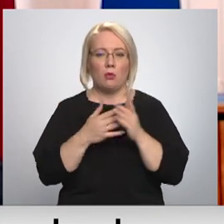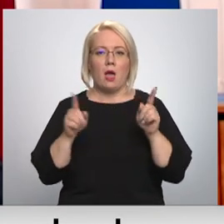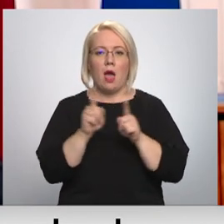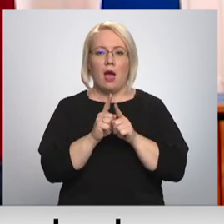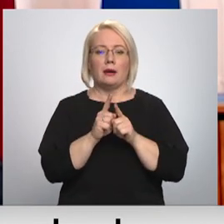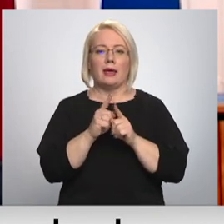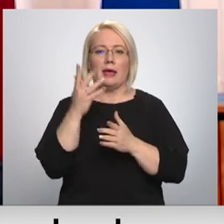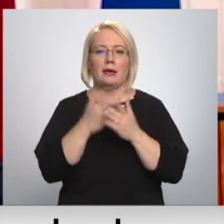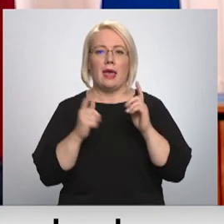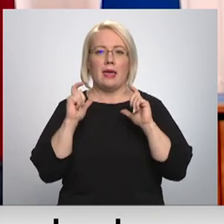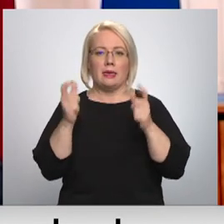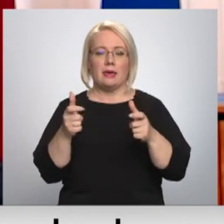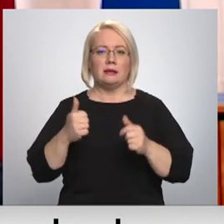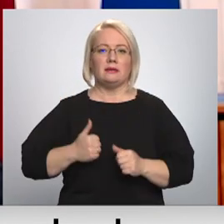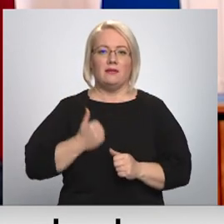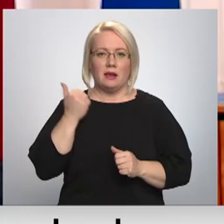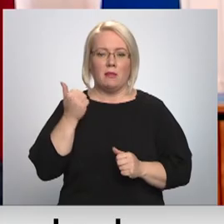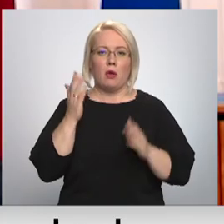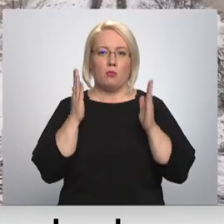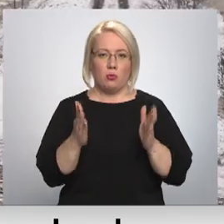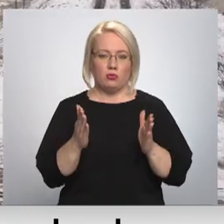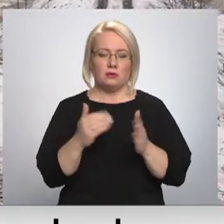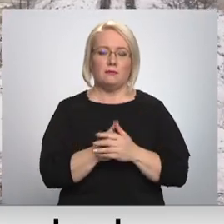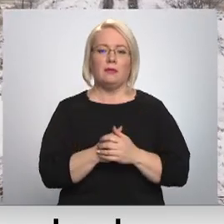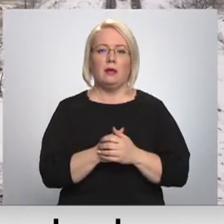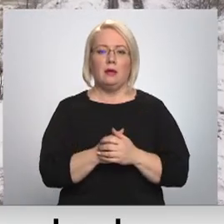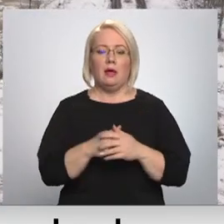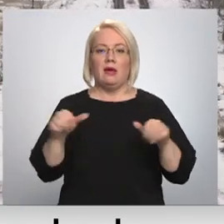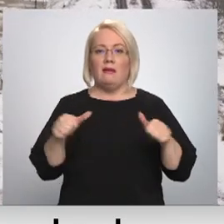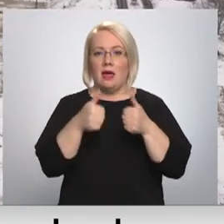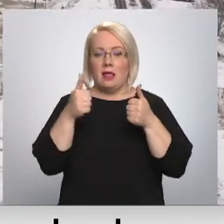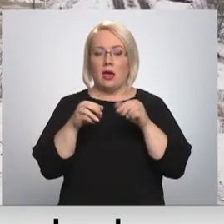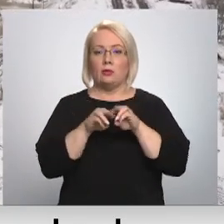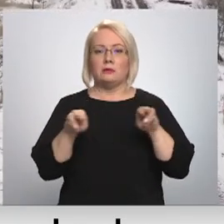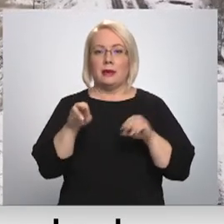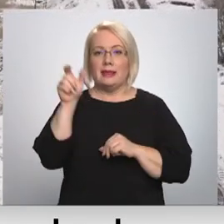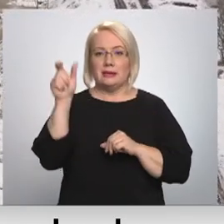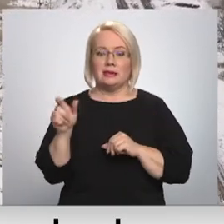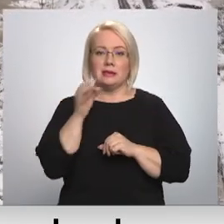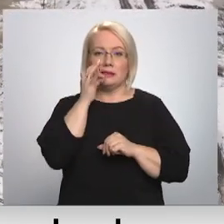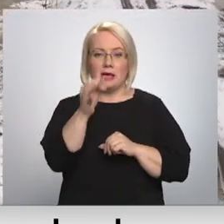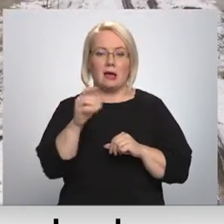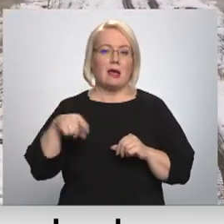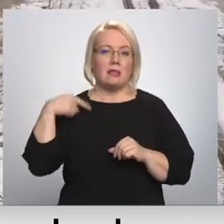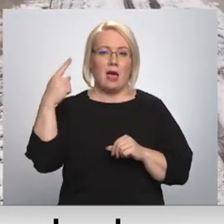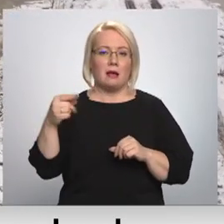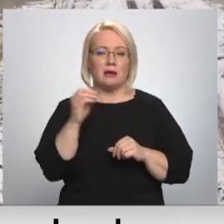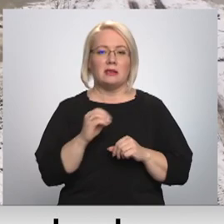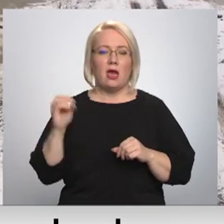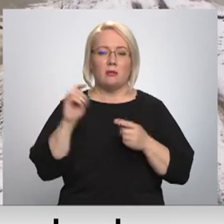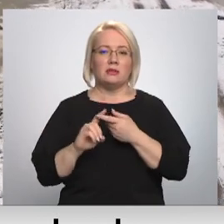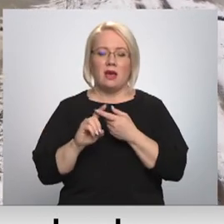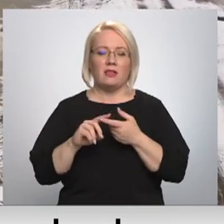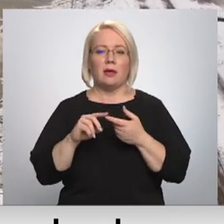kapitāla sabiedrībai piestādīts. Vienlaikus ministeris bilst, ka nākamajā Eiropas Savienības fontu